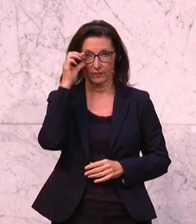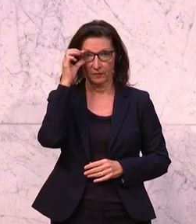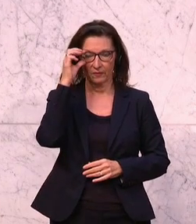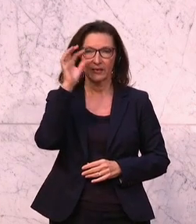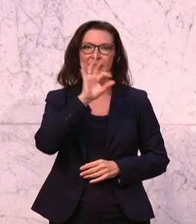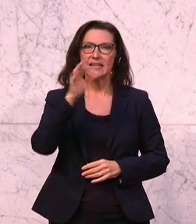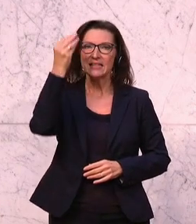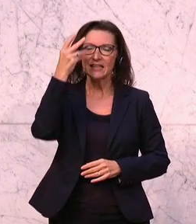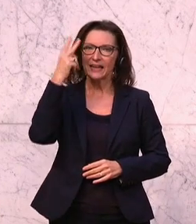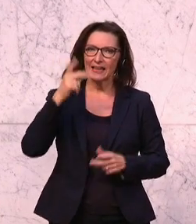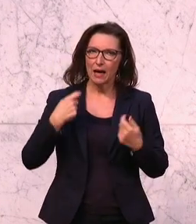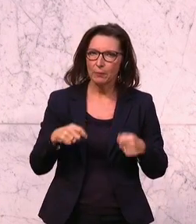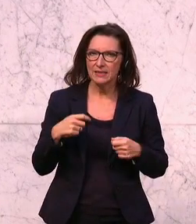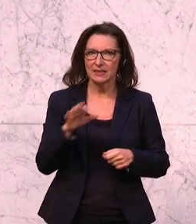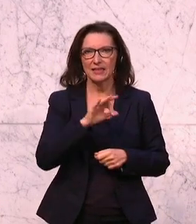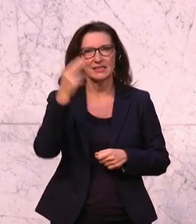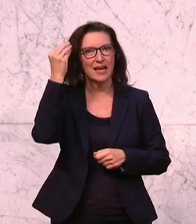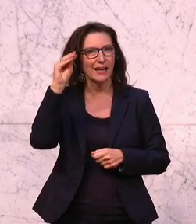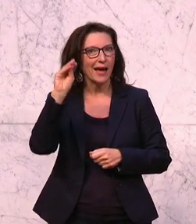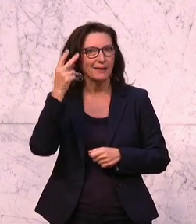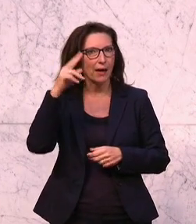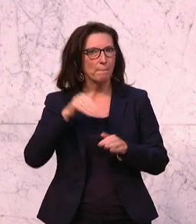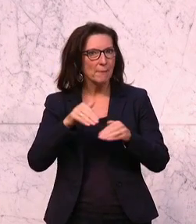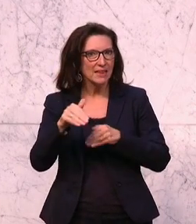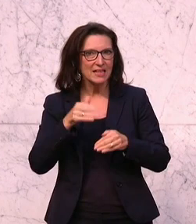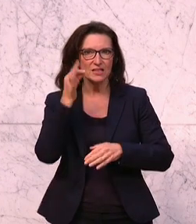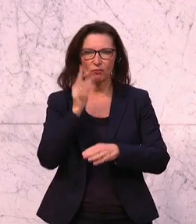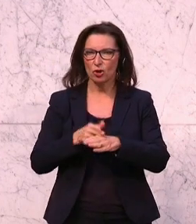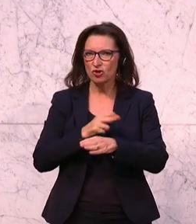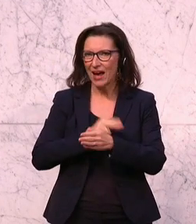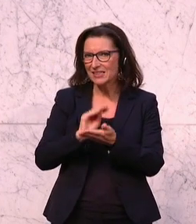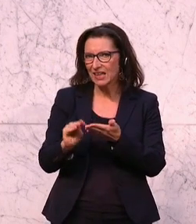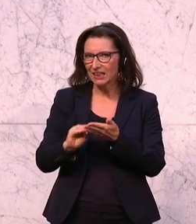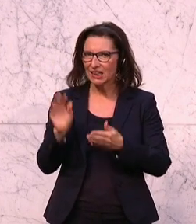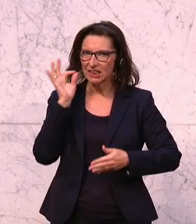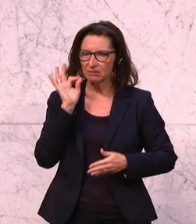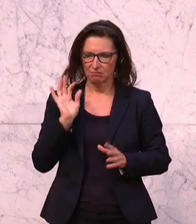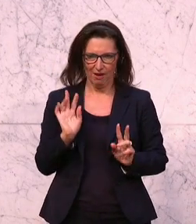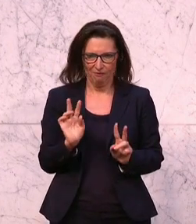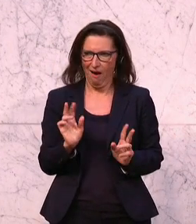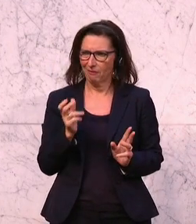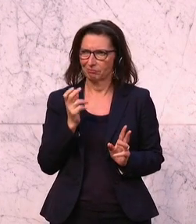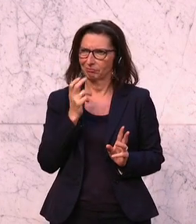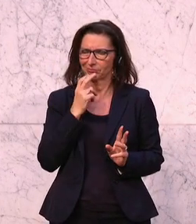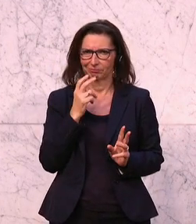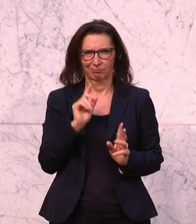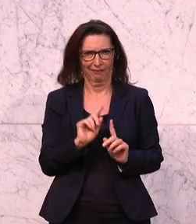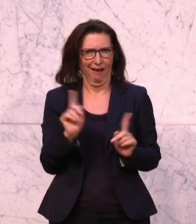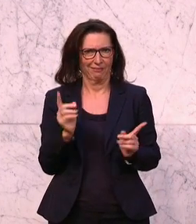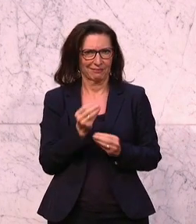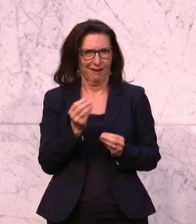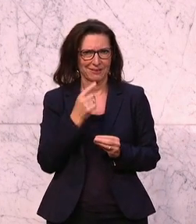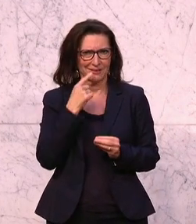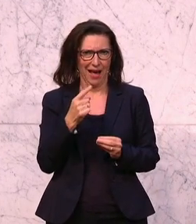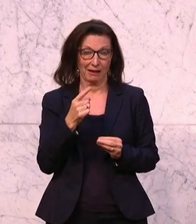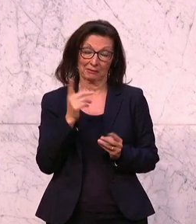Sehr geehrter Herr Präsident, geschätzter Herr Minister, geschätzte Frau Staatssekretärin. Ja, eigentlich wollte ich jetzt ein bisschen was anderes sagen, aber der Kollege Matzner hat mich natürlich